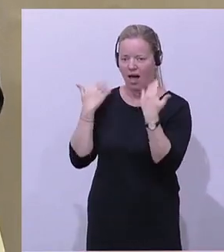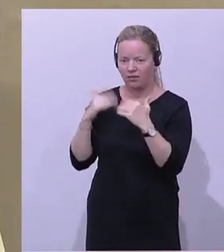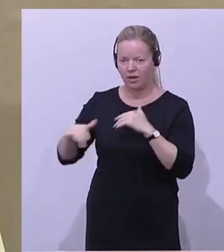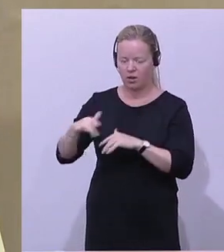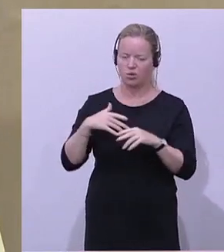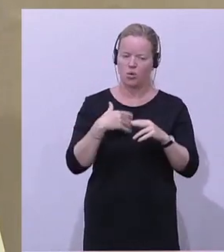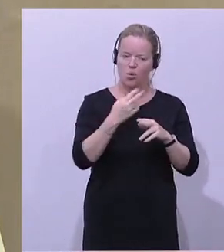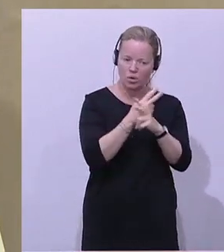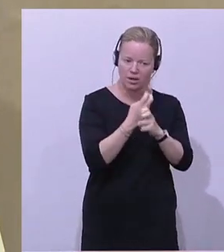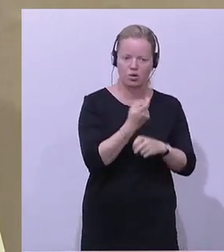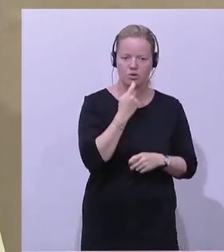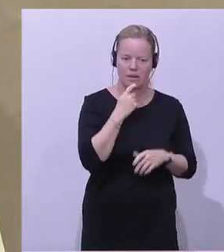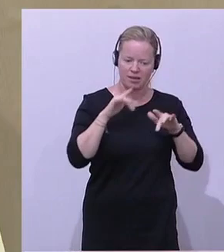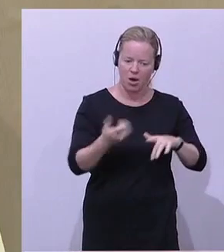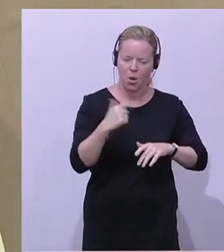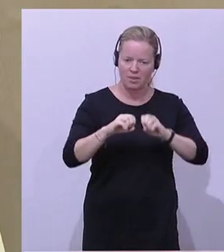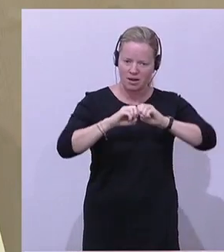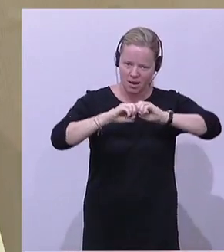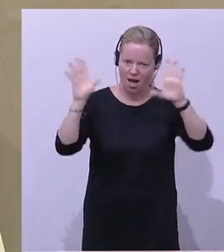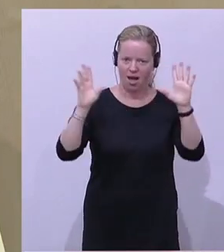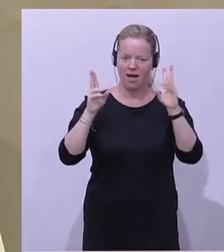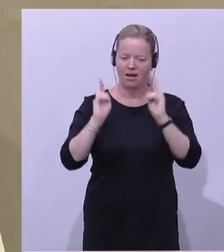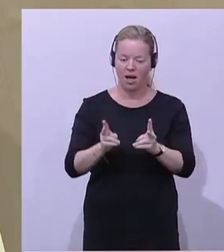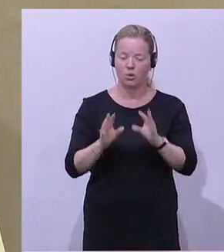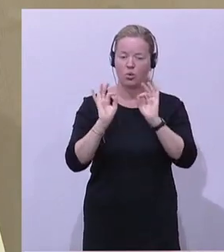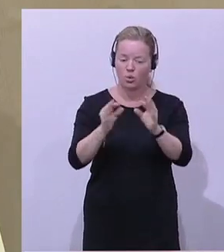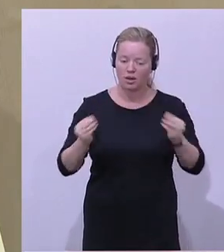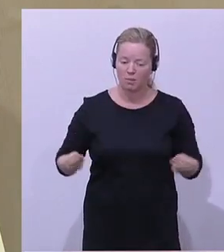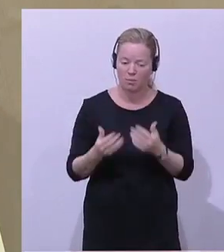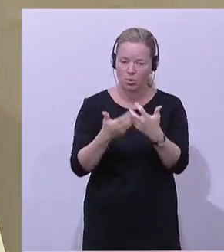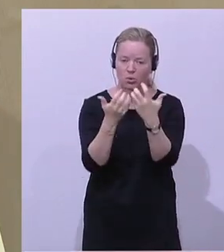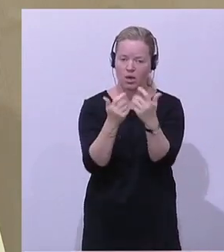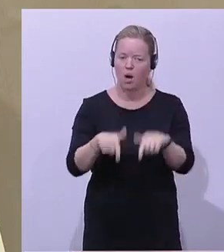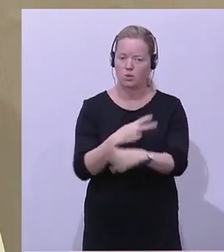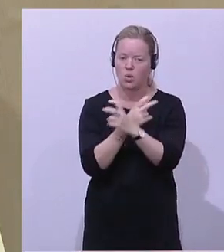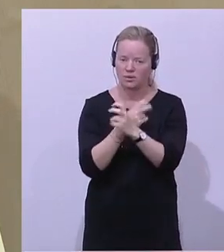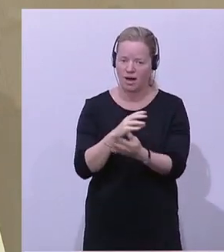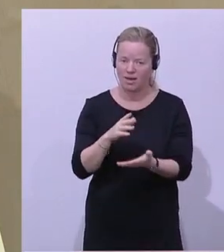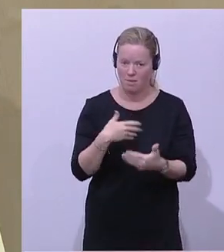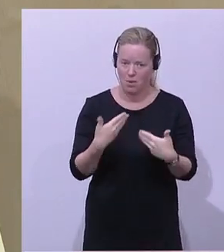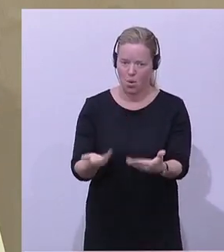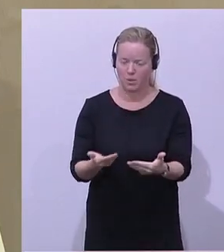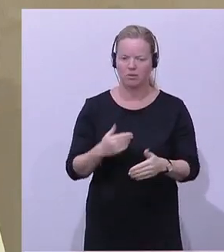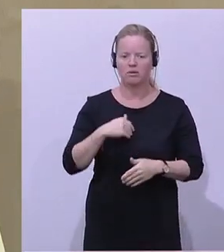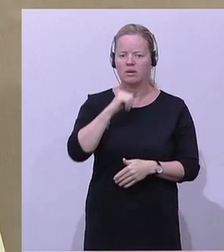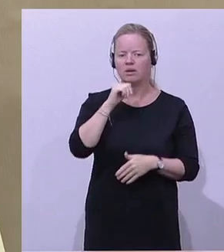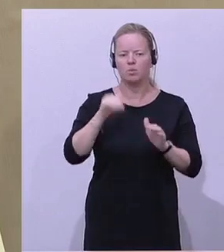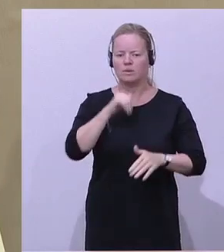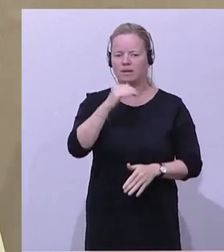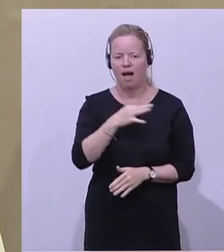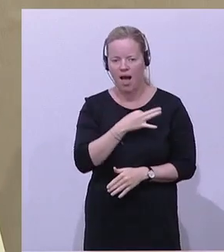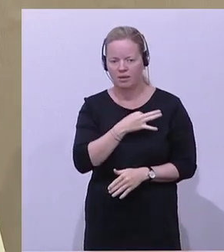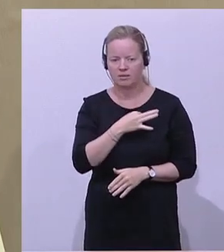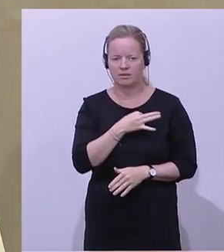Klarheit zu schaffen, dass sie weiterhin die guten Produkte aus Österreich bekommen und nicht Angst haben müssen,